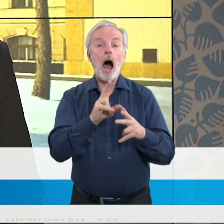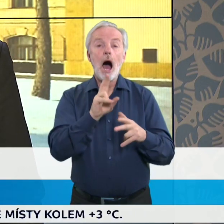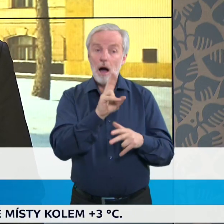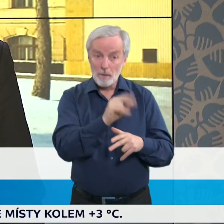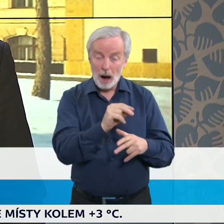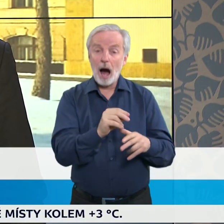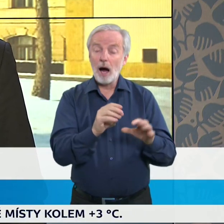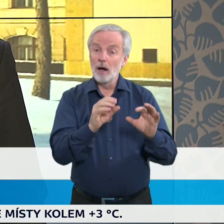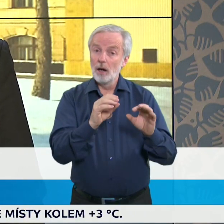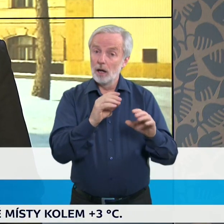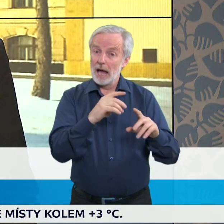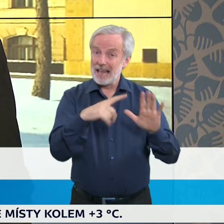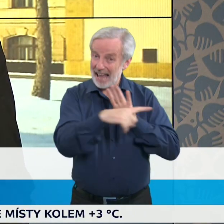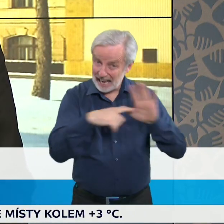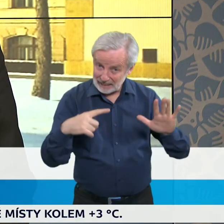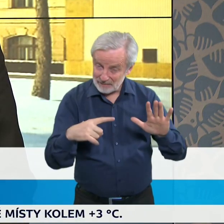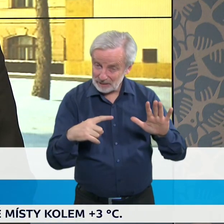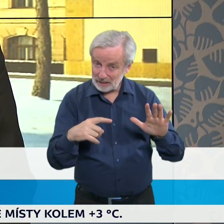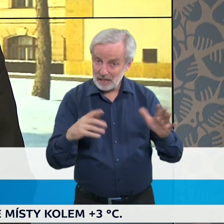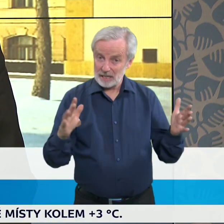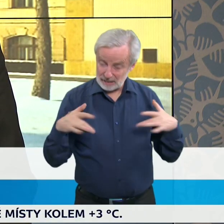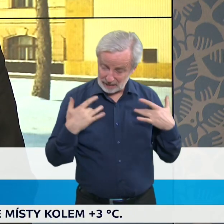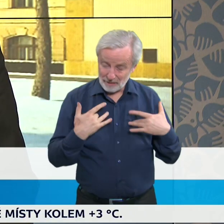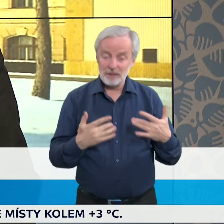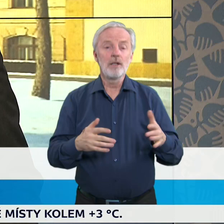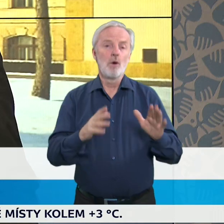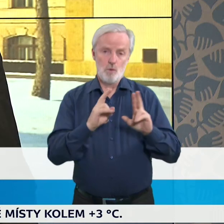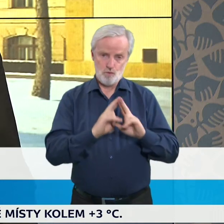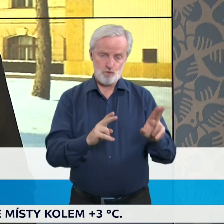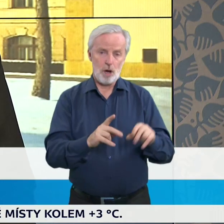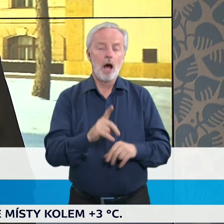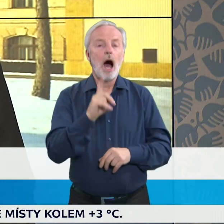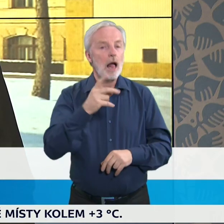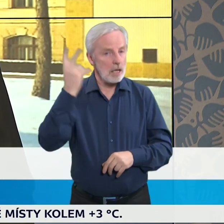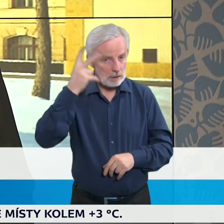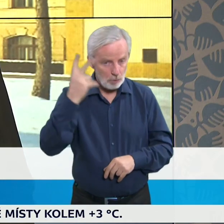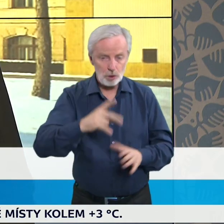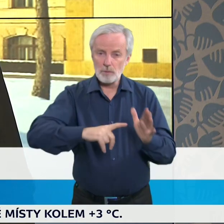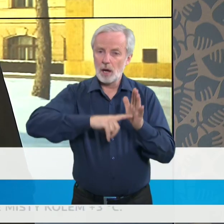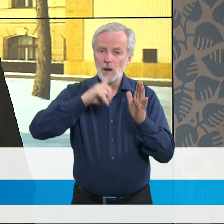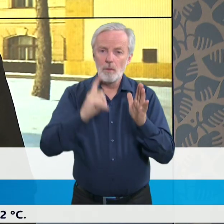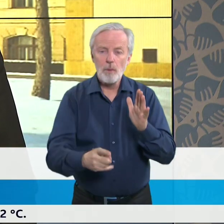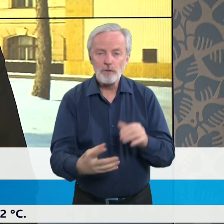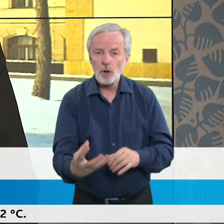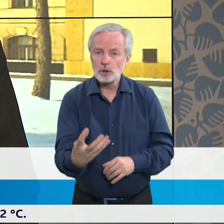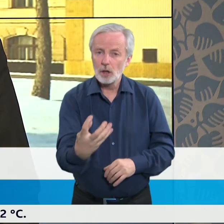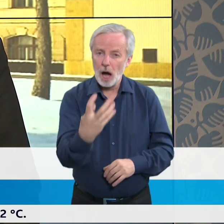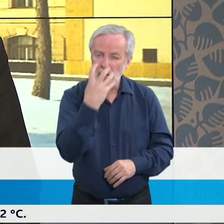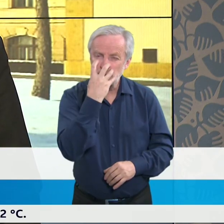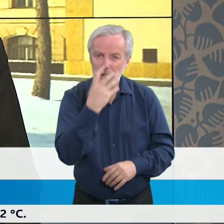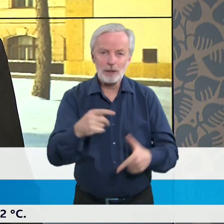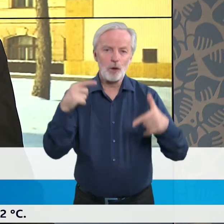nadále má potom ještě dalších 5 dnů povinnost nosit respirátor minimálně třídy FFP2.